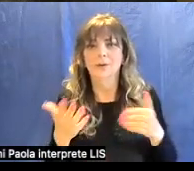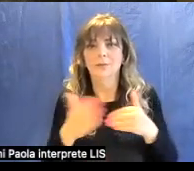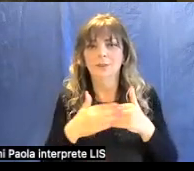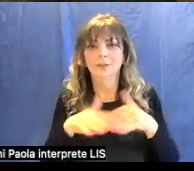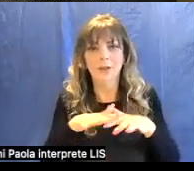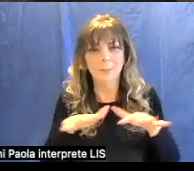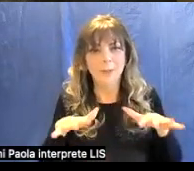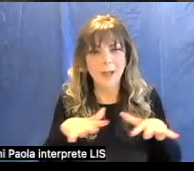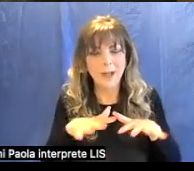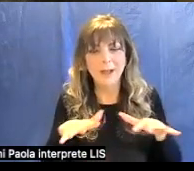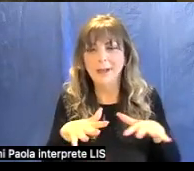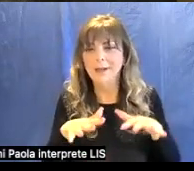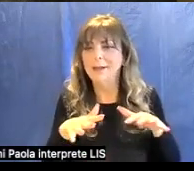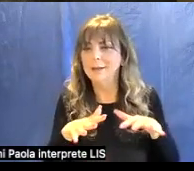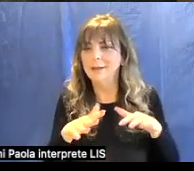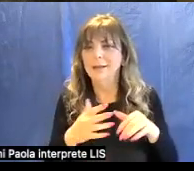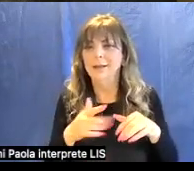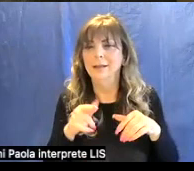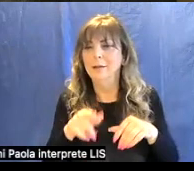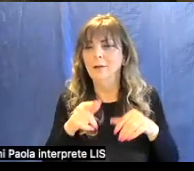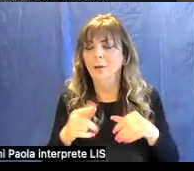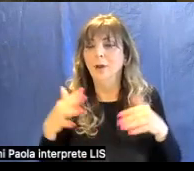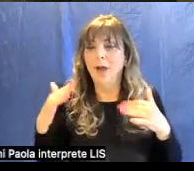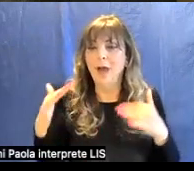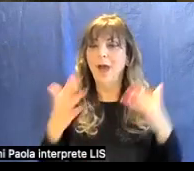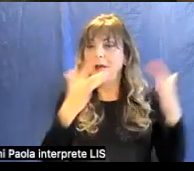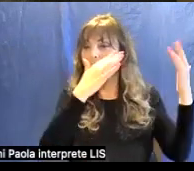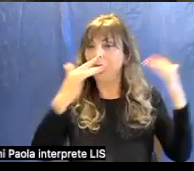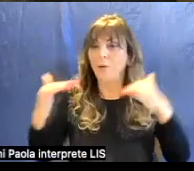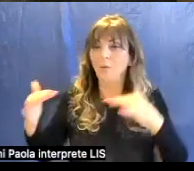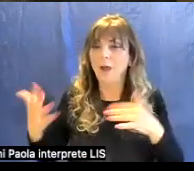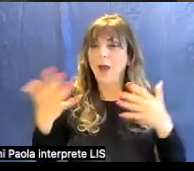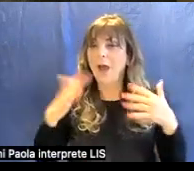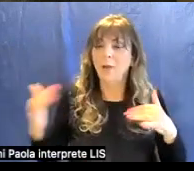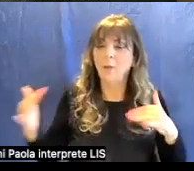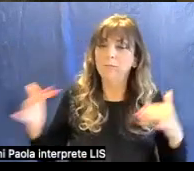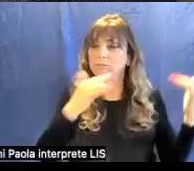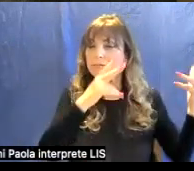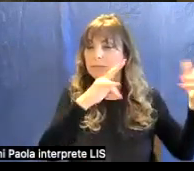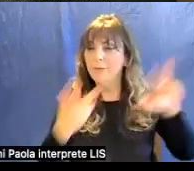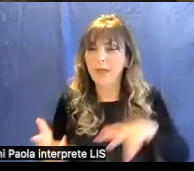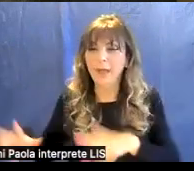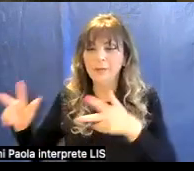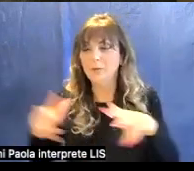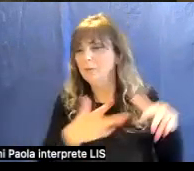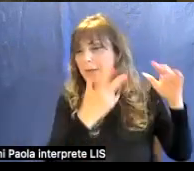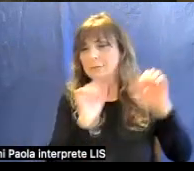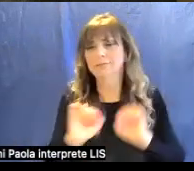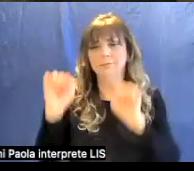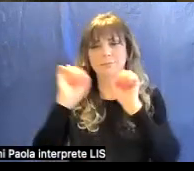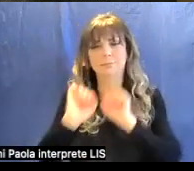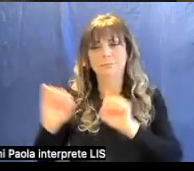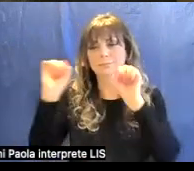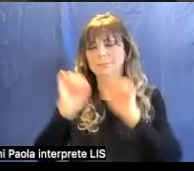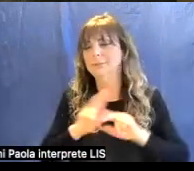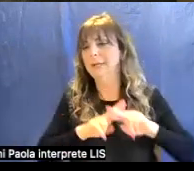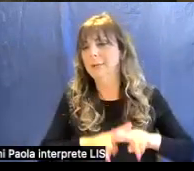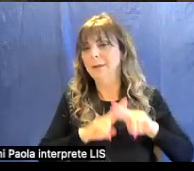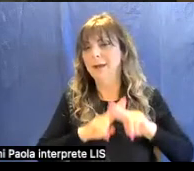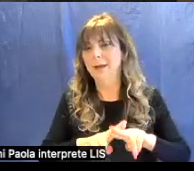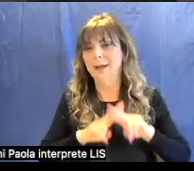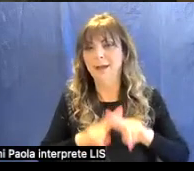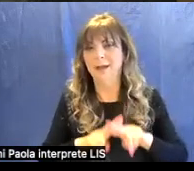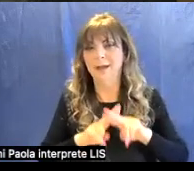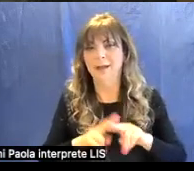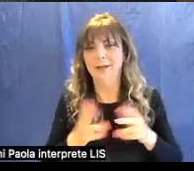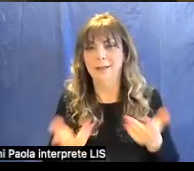scogli reggono tutte le percose delle acque e dei venti e degli altri accidenti della fortuna e del tempo che tale si potrebbe dire del duca